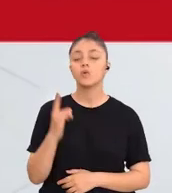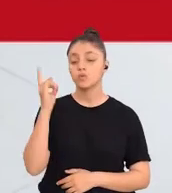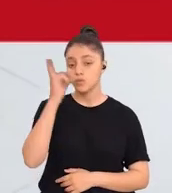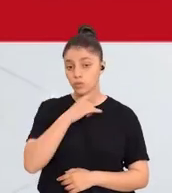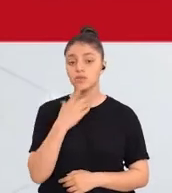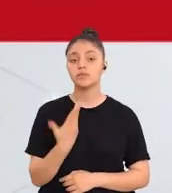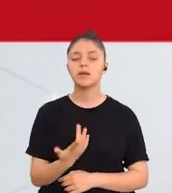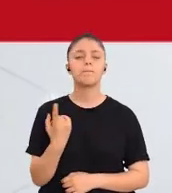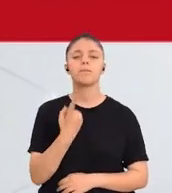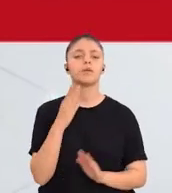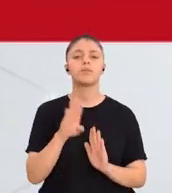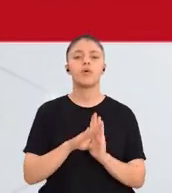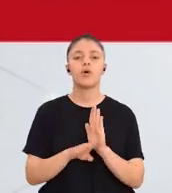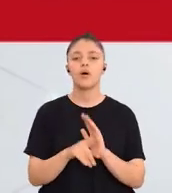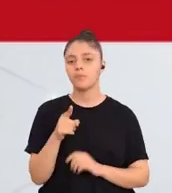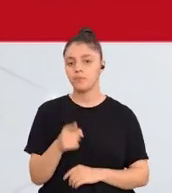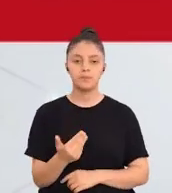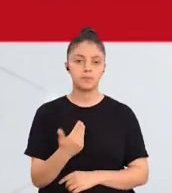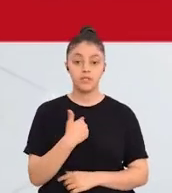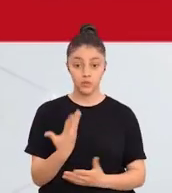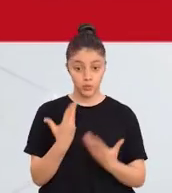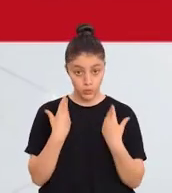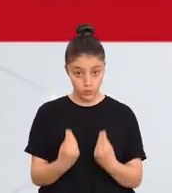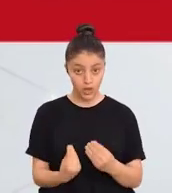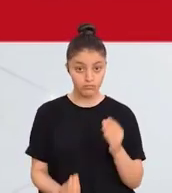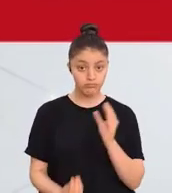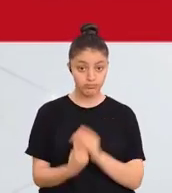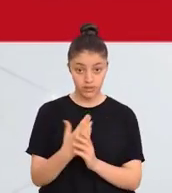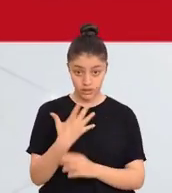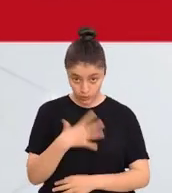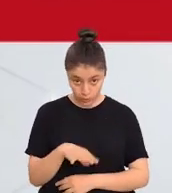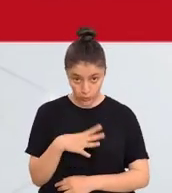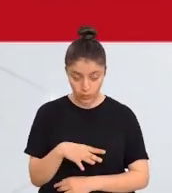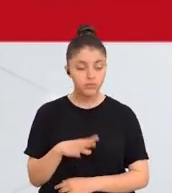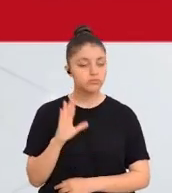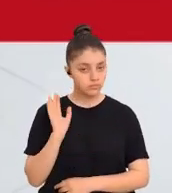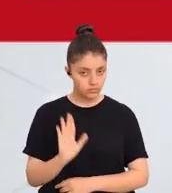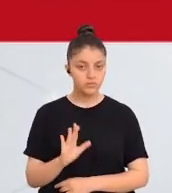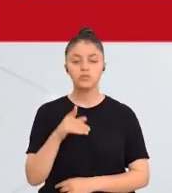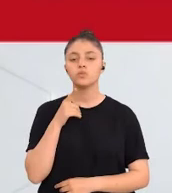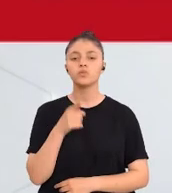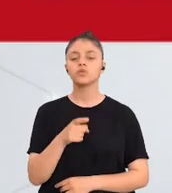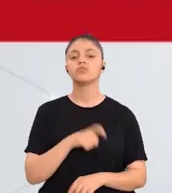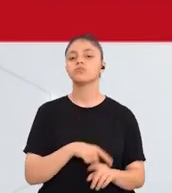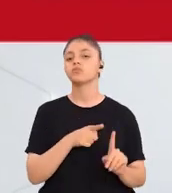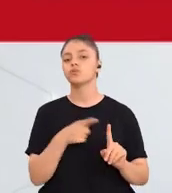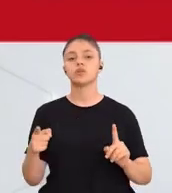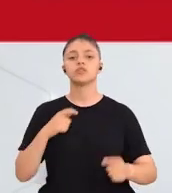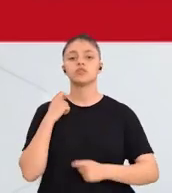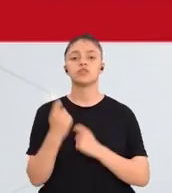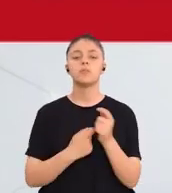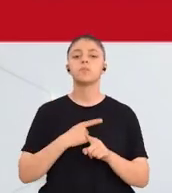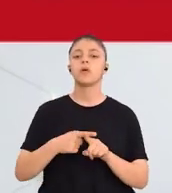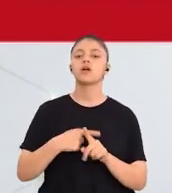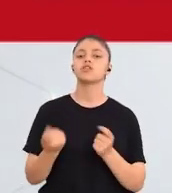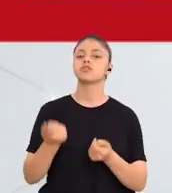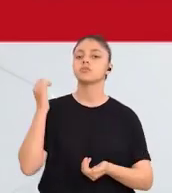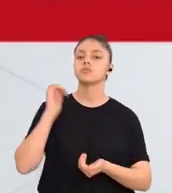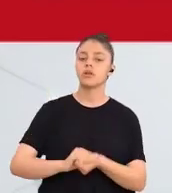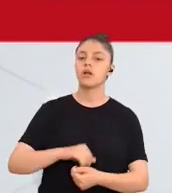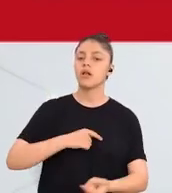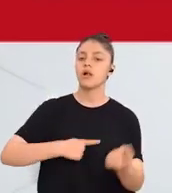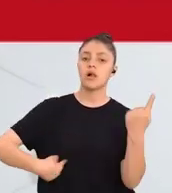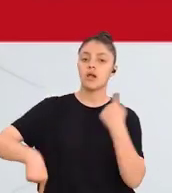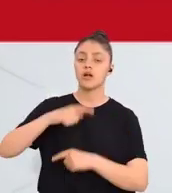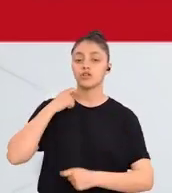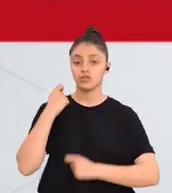Dolayısıyla bir programın biz eğer etkili bir şekilde uygulanmasını istiyorsak bu sürecin paydaşları